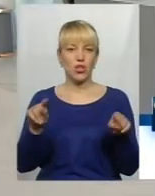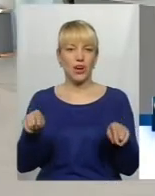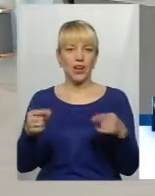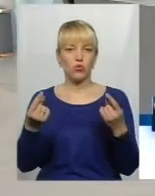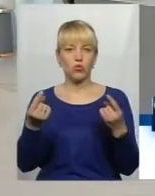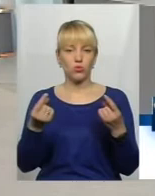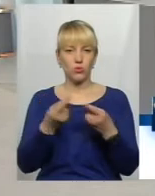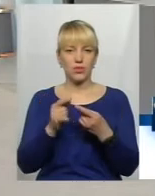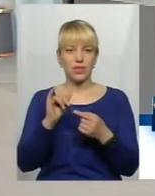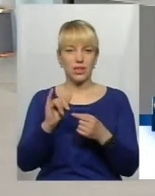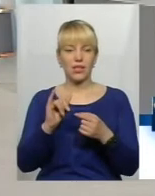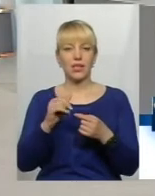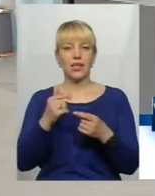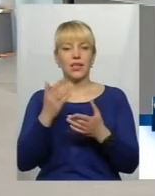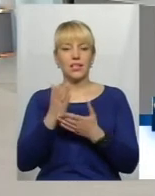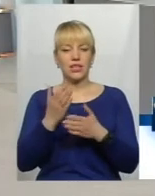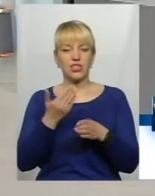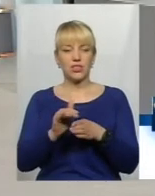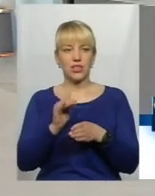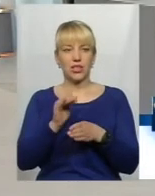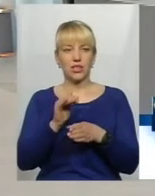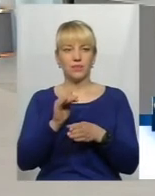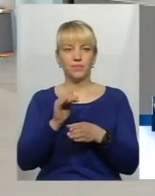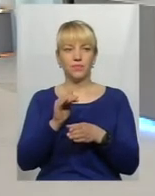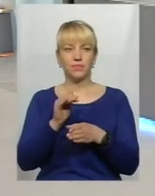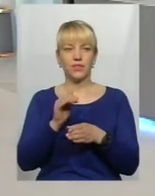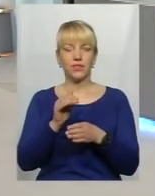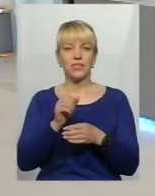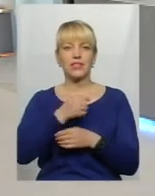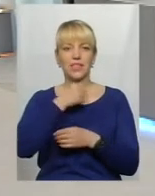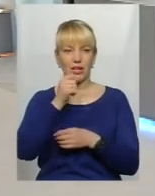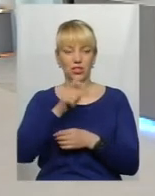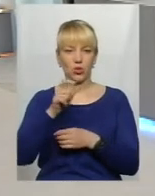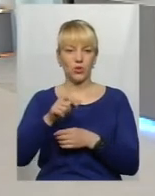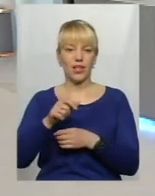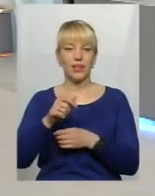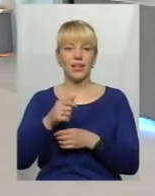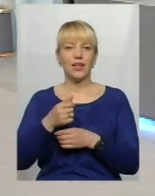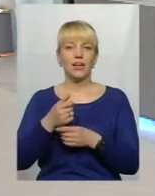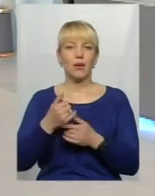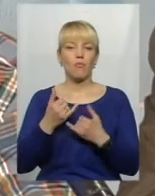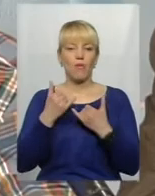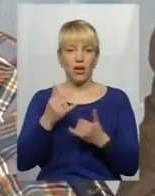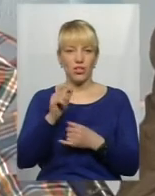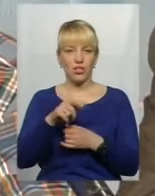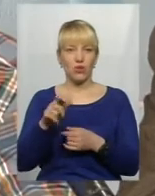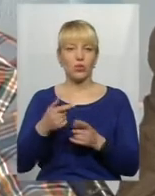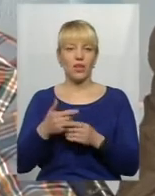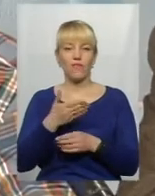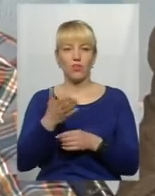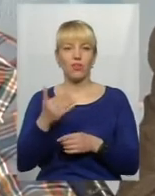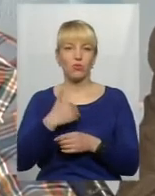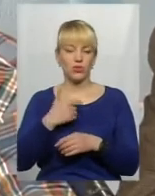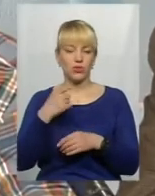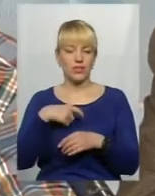тобто, навіть певна частина старших людей, літніх людей, поважних людей, але певно, що вони хочуть себе